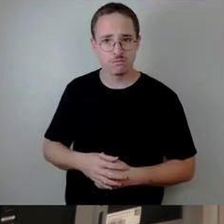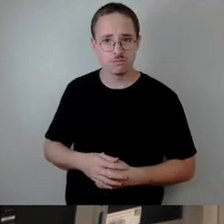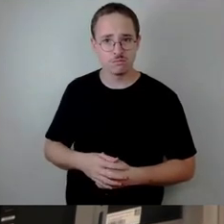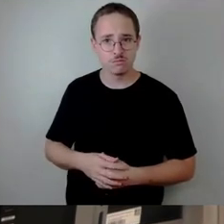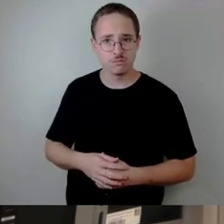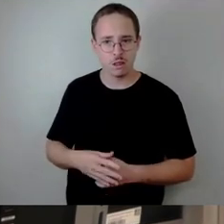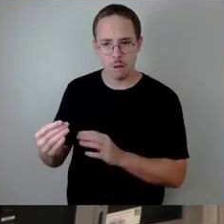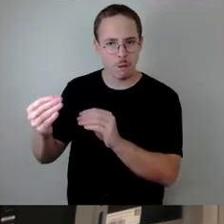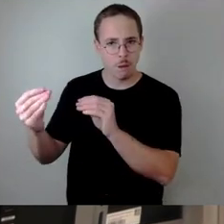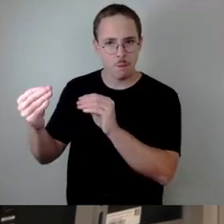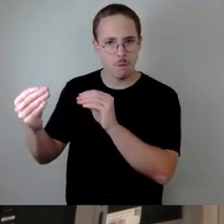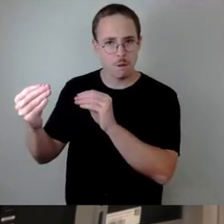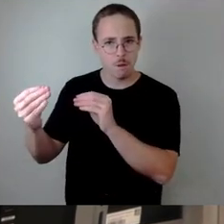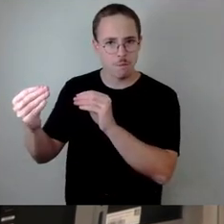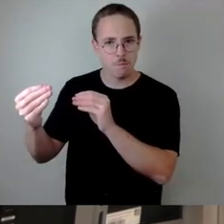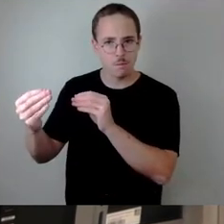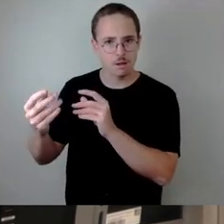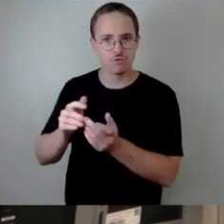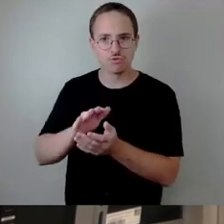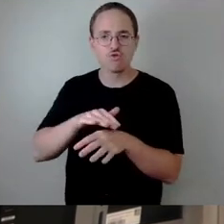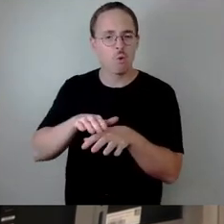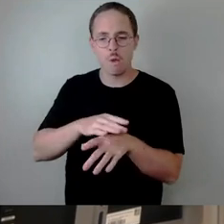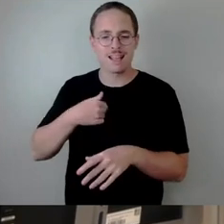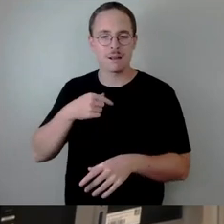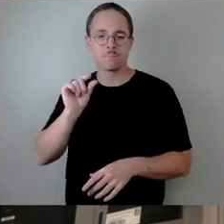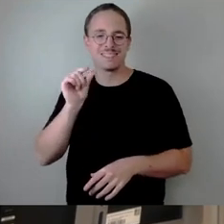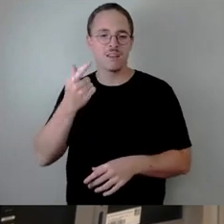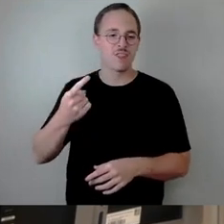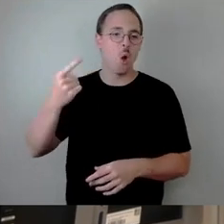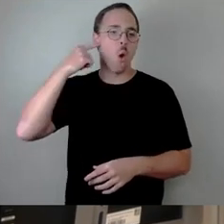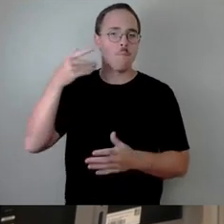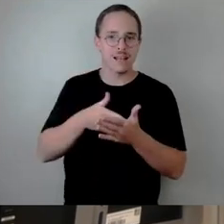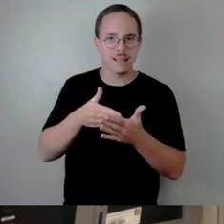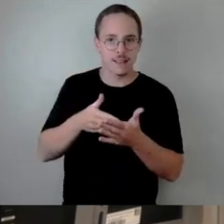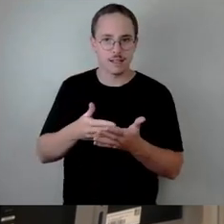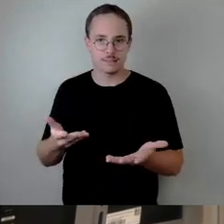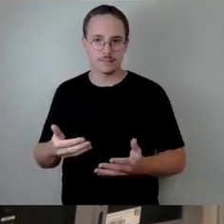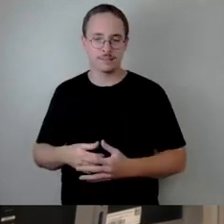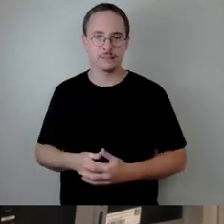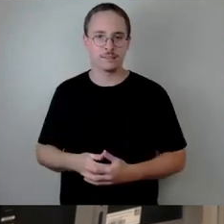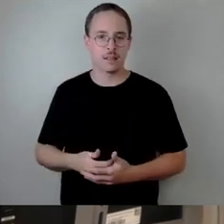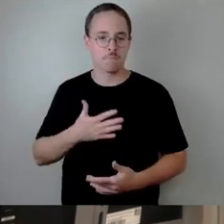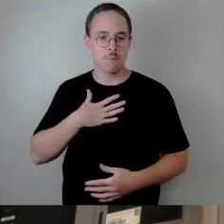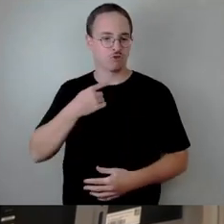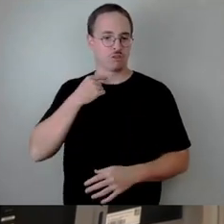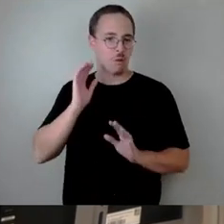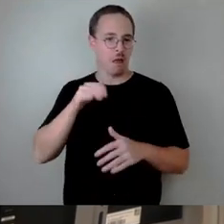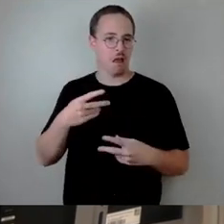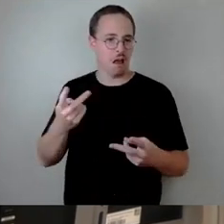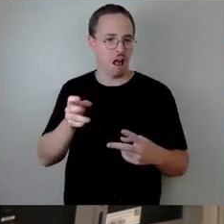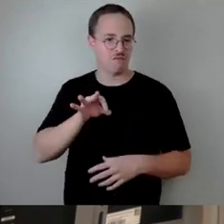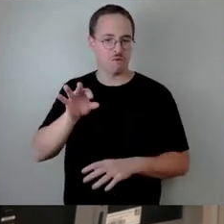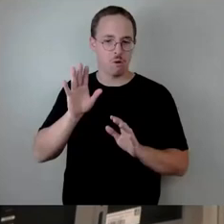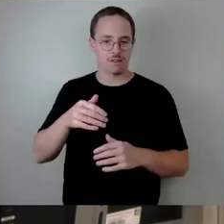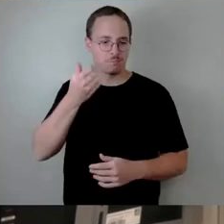Ah, ich habe nicht zugehört. Ja, ich bin so ein behörbehindert, das stimmt. Also wenn Sie auf meine Stimme keinen Wert legen, können Sie mir das auch so sagen, dann stimme ich Ihnen nicht zu. Es